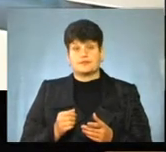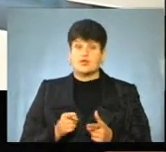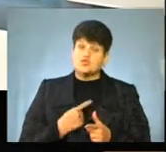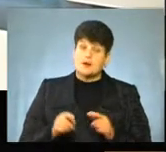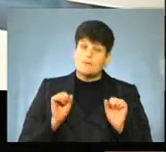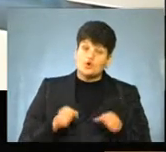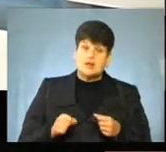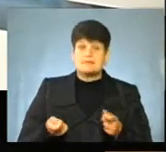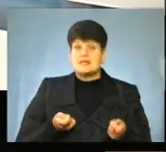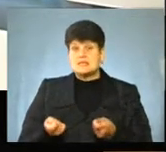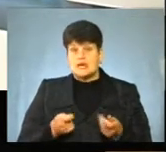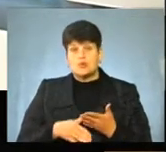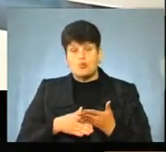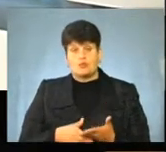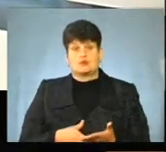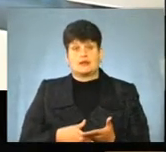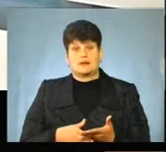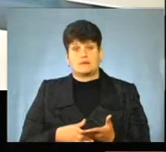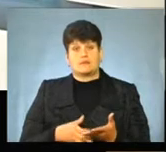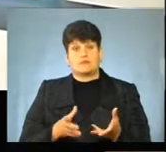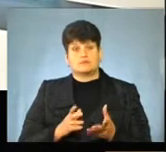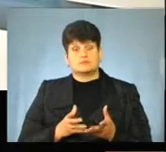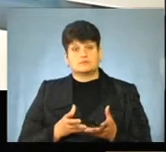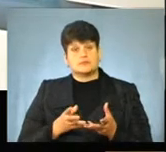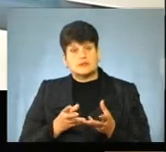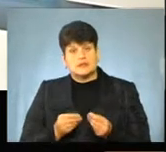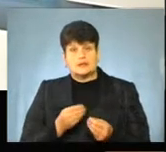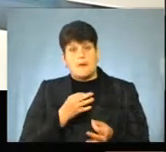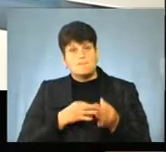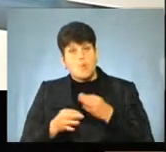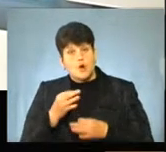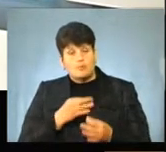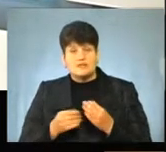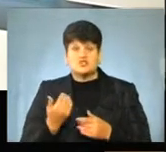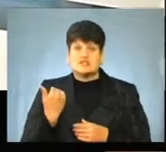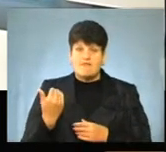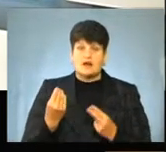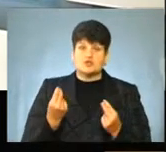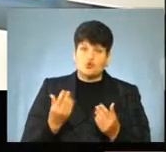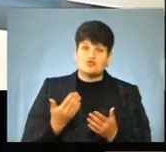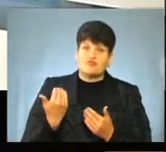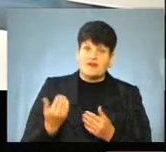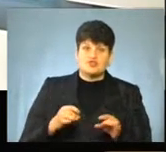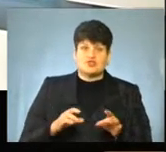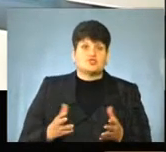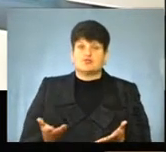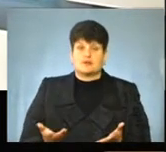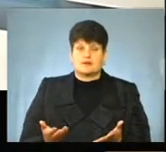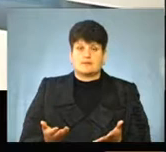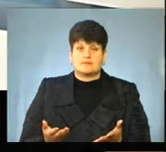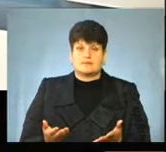Чи може щось адміністрація може помогти погодити, порекомендувати? Чи це ваші гроші, ваше рішення? Ви вирішуєте.